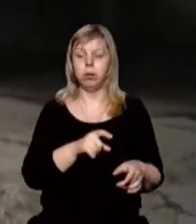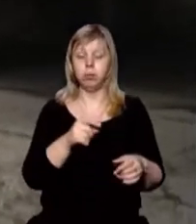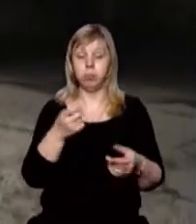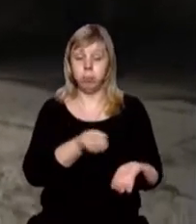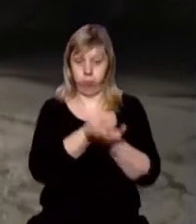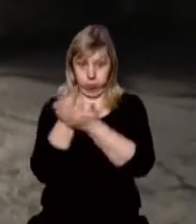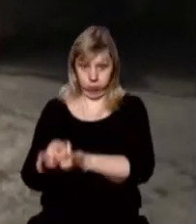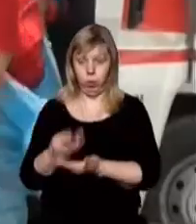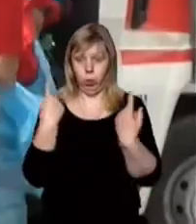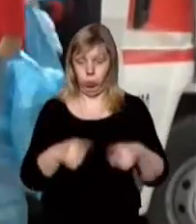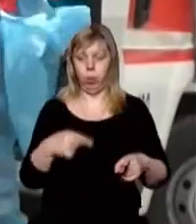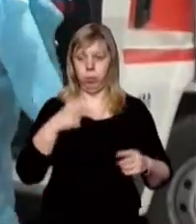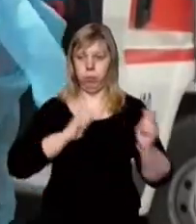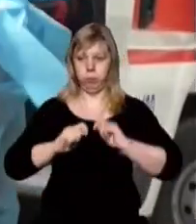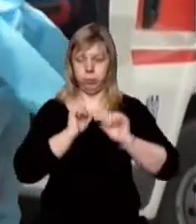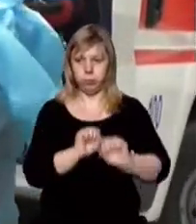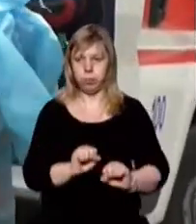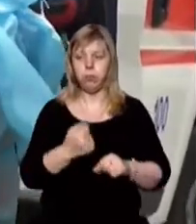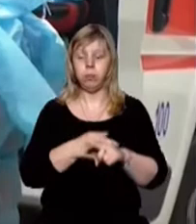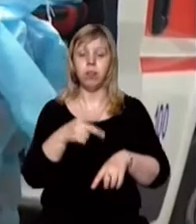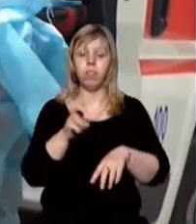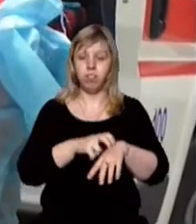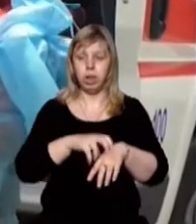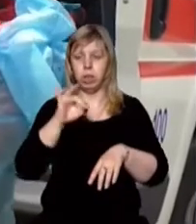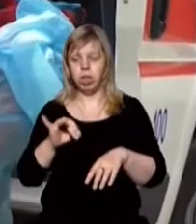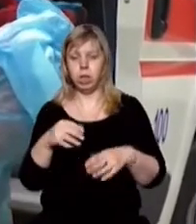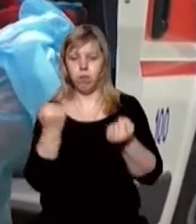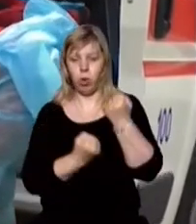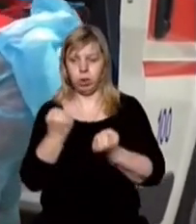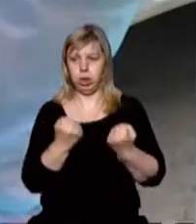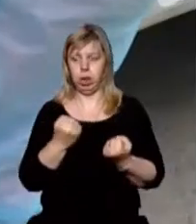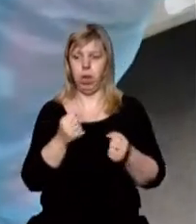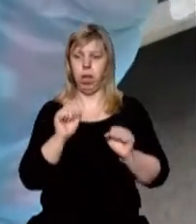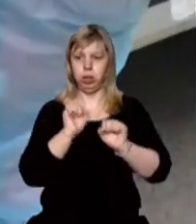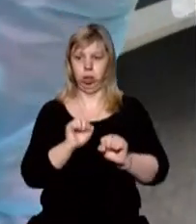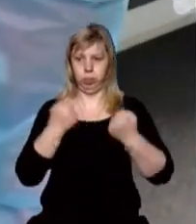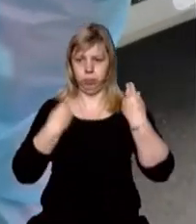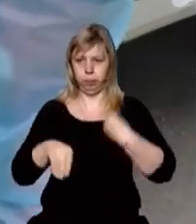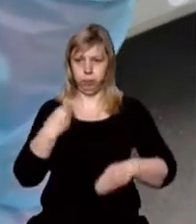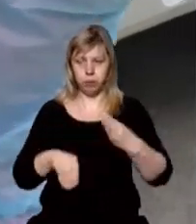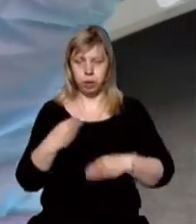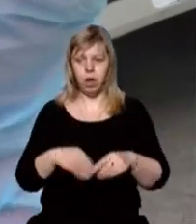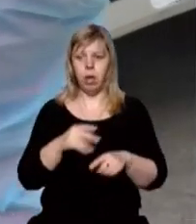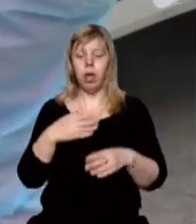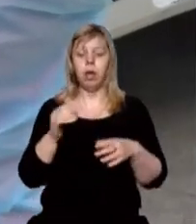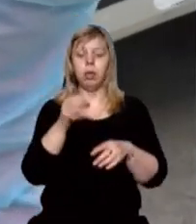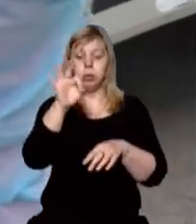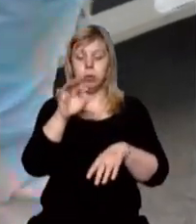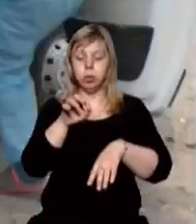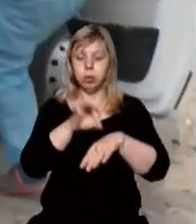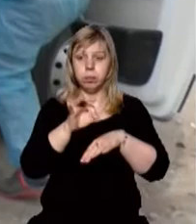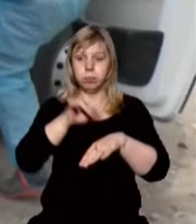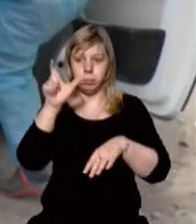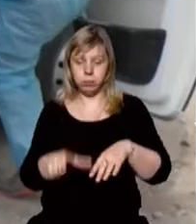одягаємося з собсного костюма. Лікар та водій швидкої допомоги одягають захисні костюми та їдуть за хворим. Пацієнтів з ковід-19 в